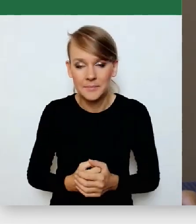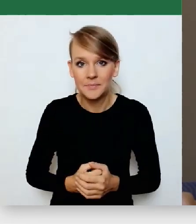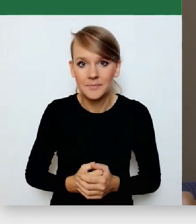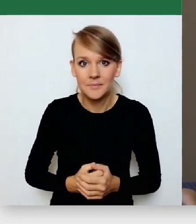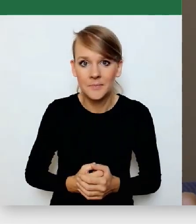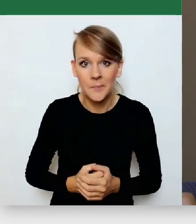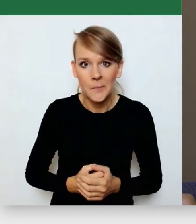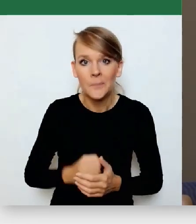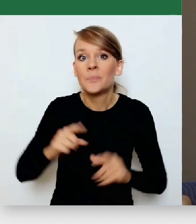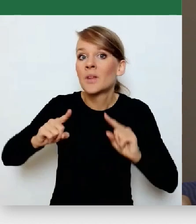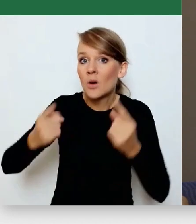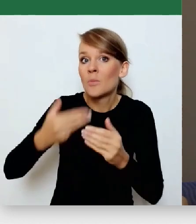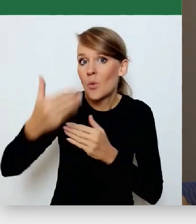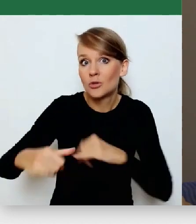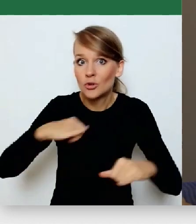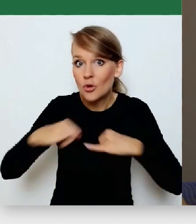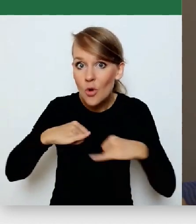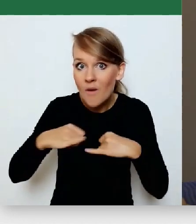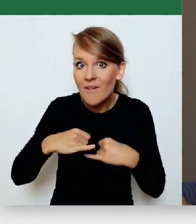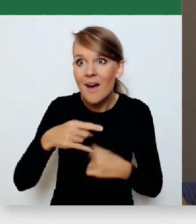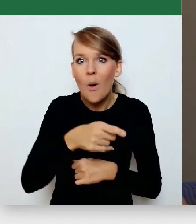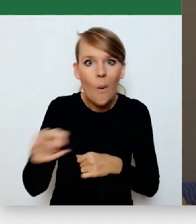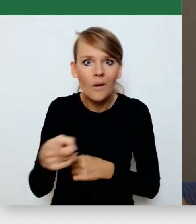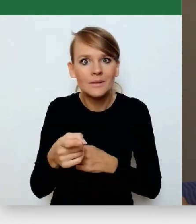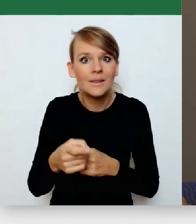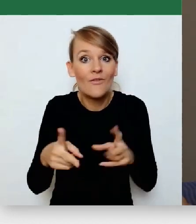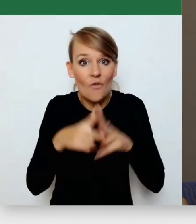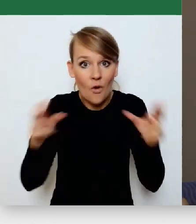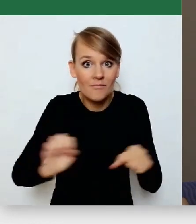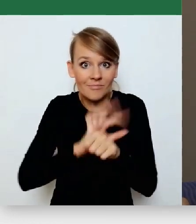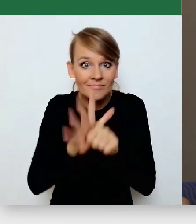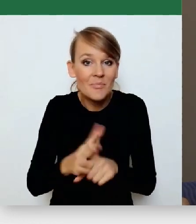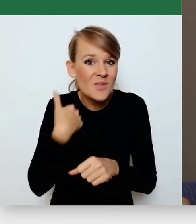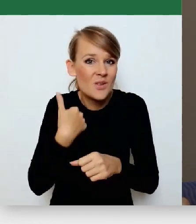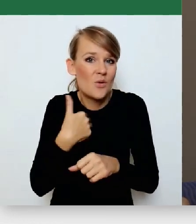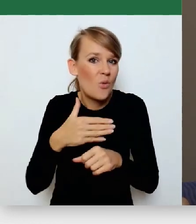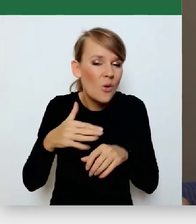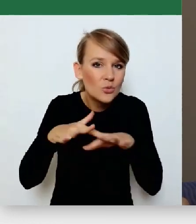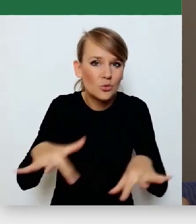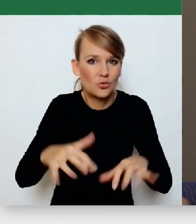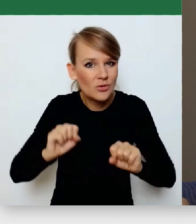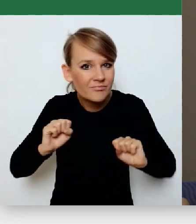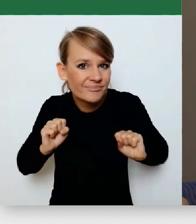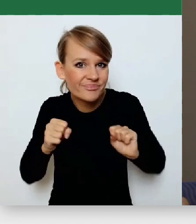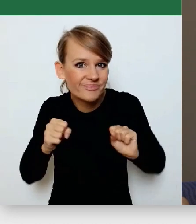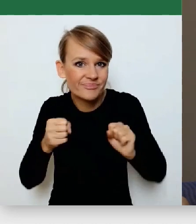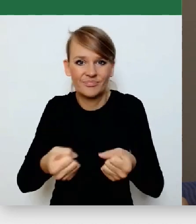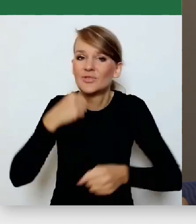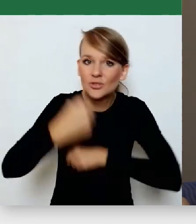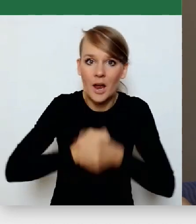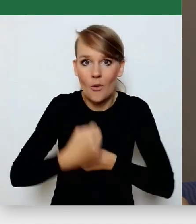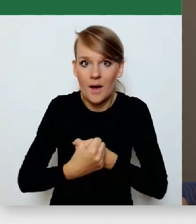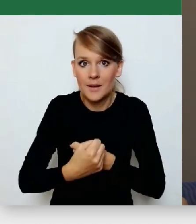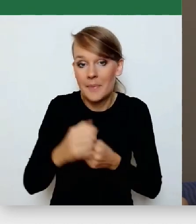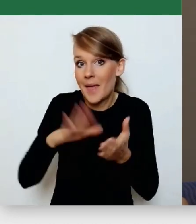pozarządowe włączyły się w okresie pandemii, bo ja miałam piękny przykład w